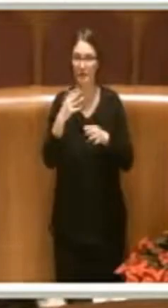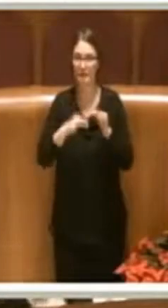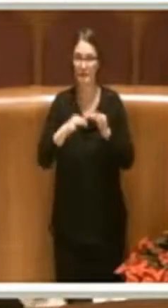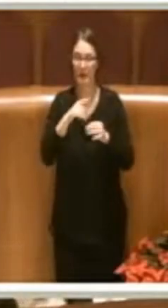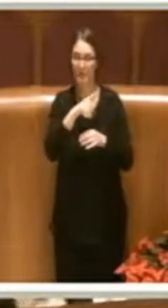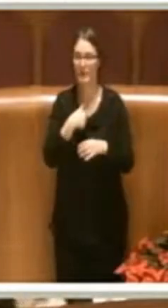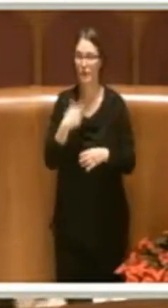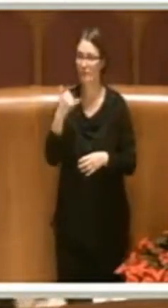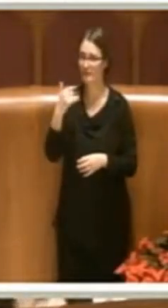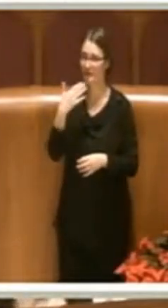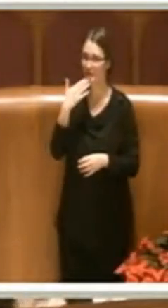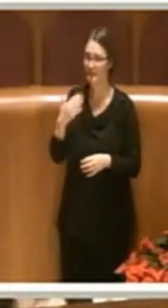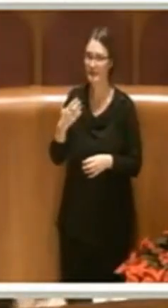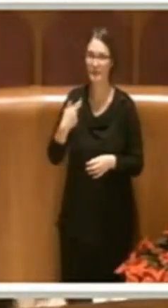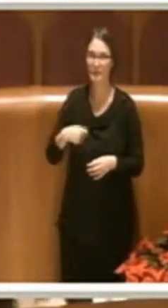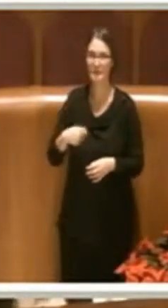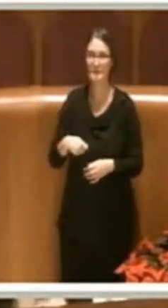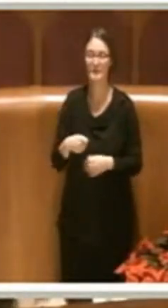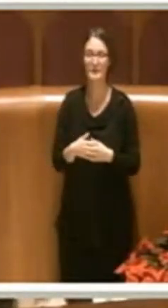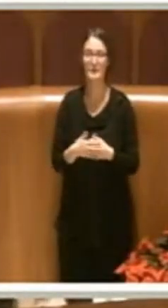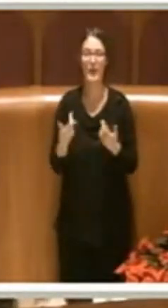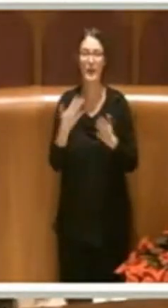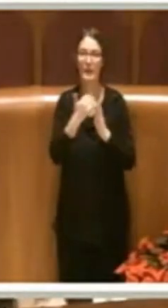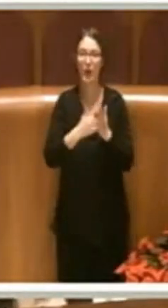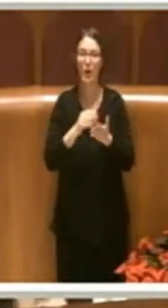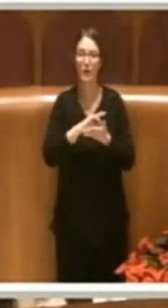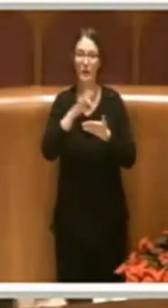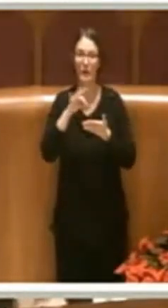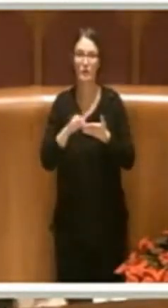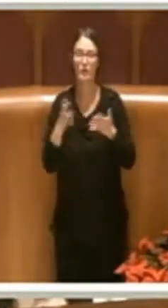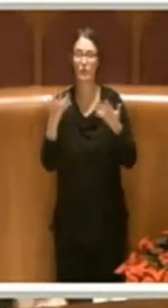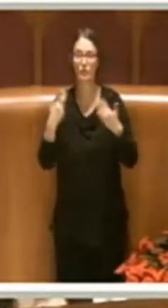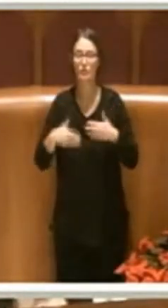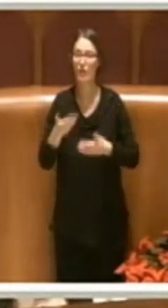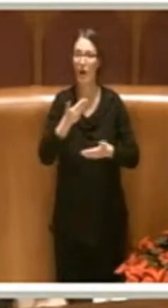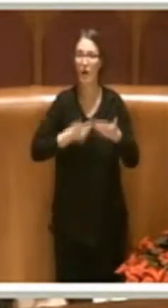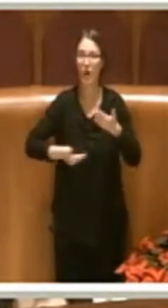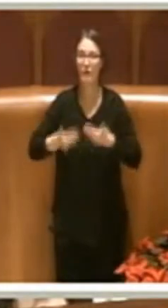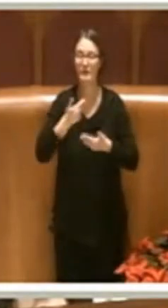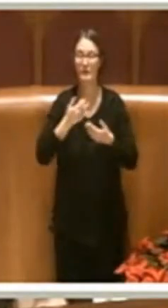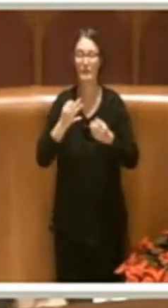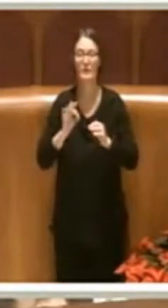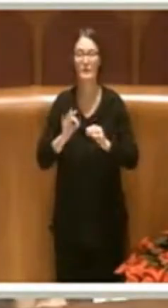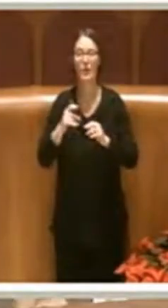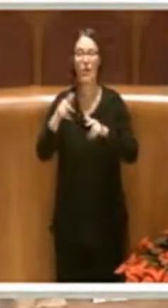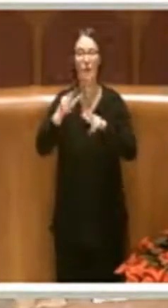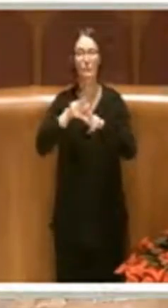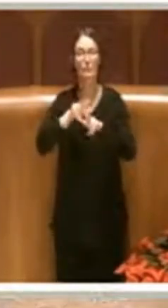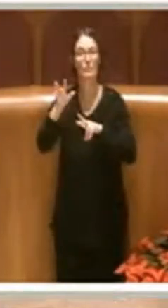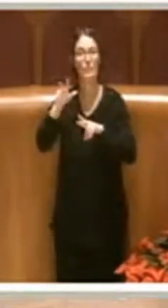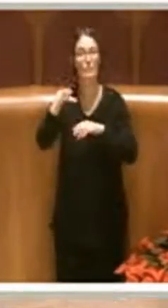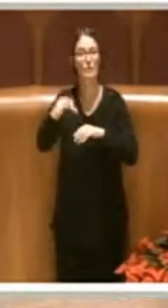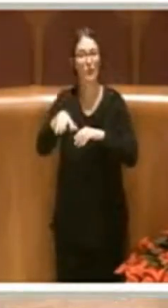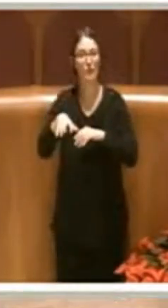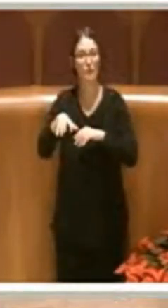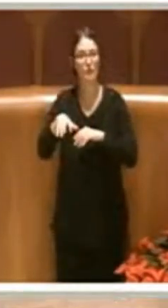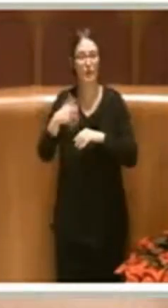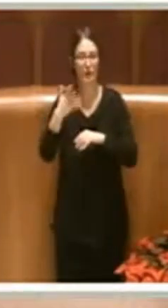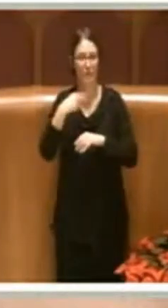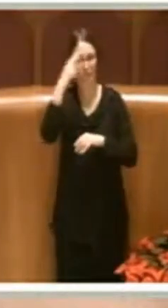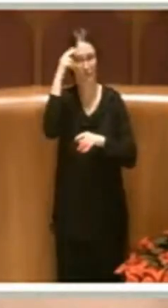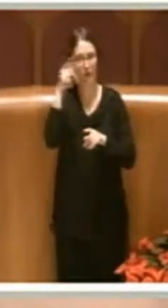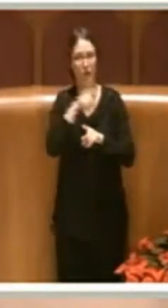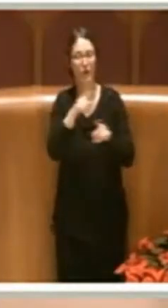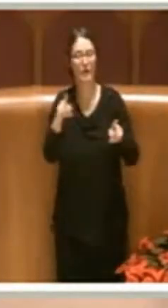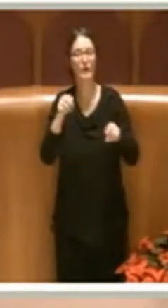Sì, Presidente. Allora, questo ordine del giorno è stato condiviso con il municipio che, lo voglio ricordare, è uno dei